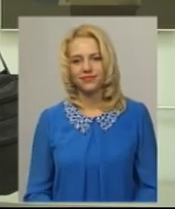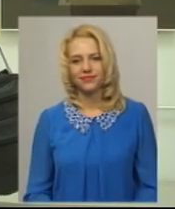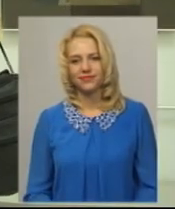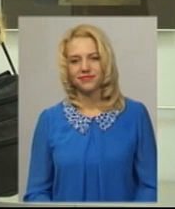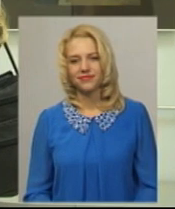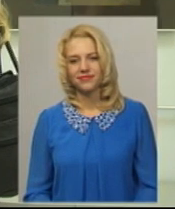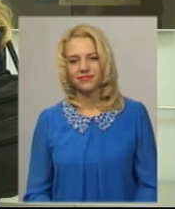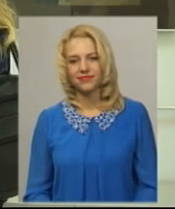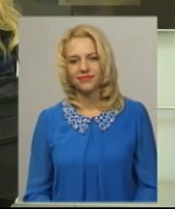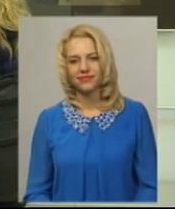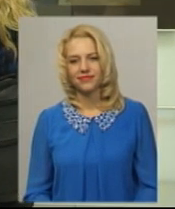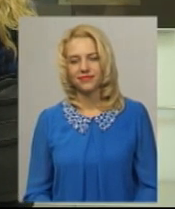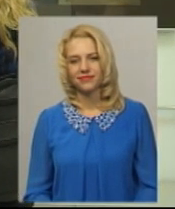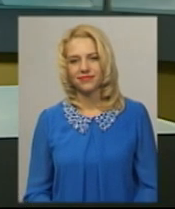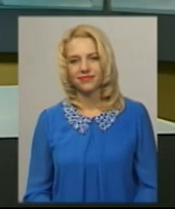на Суспільному. Хмельницький.